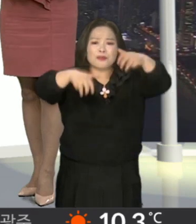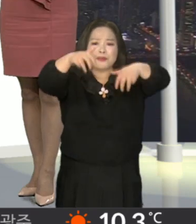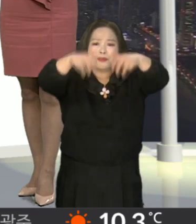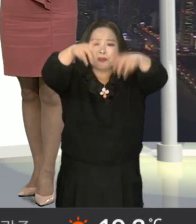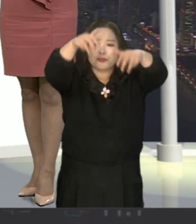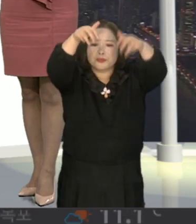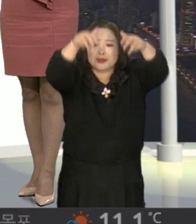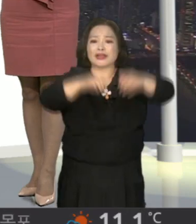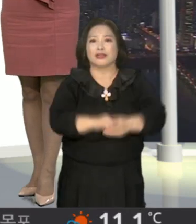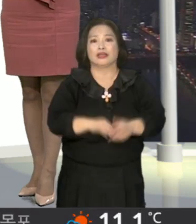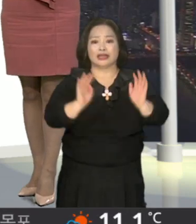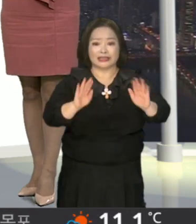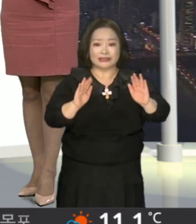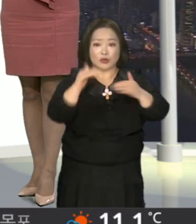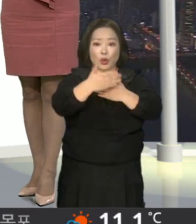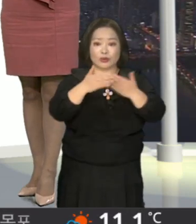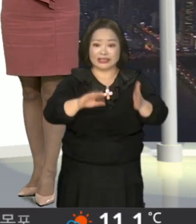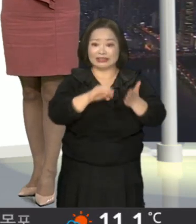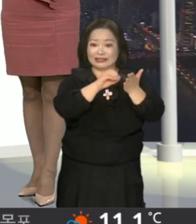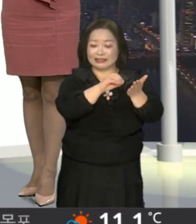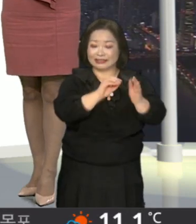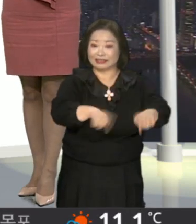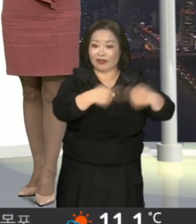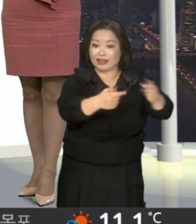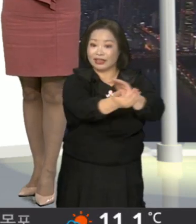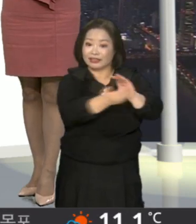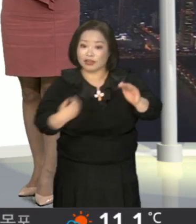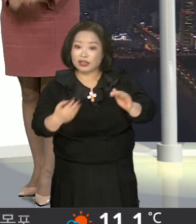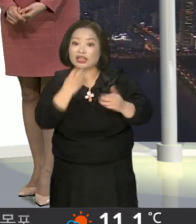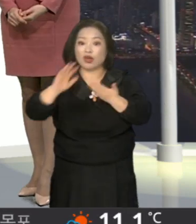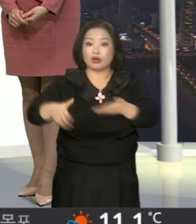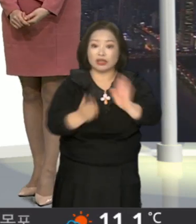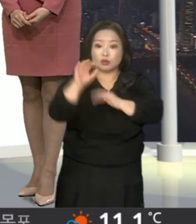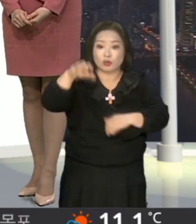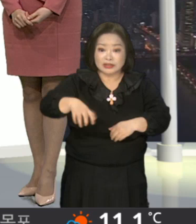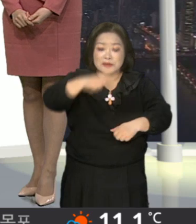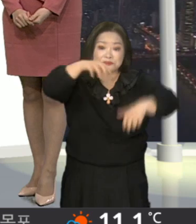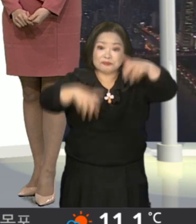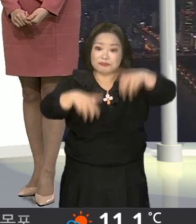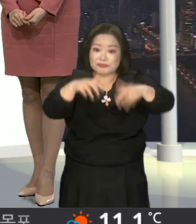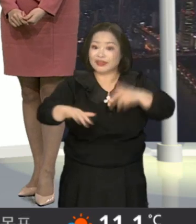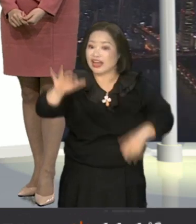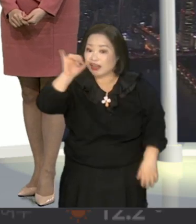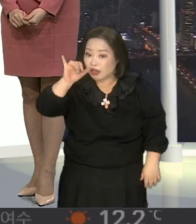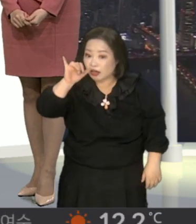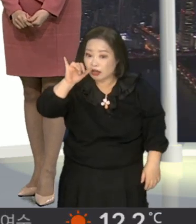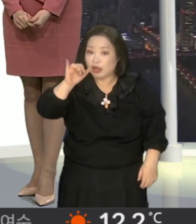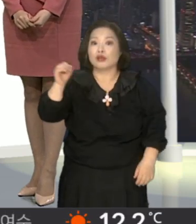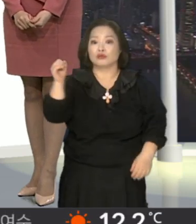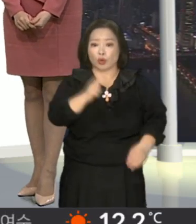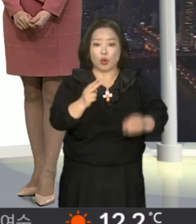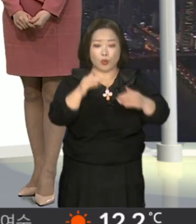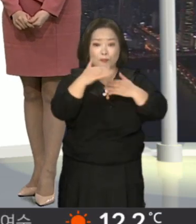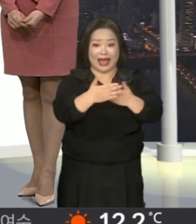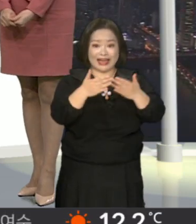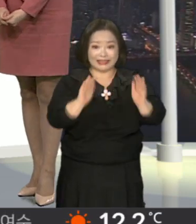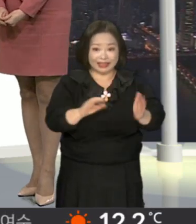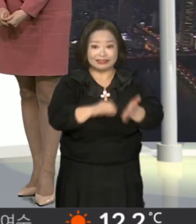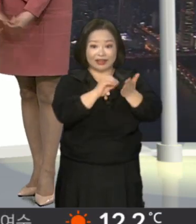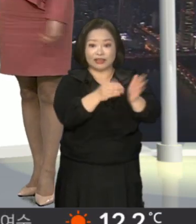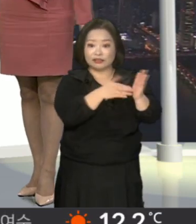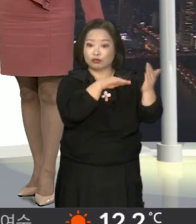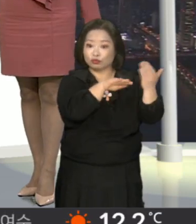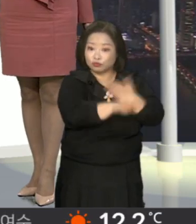우선 입실 전에는 일부 서해안과 경기 내륙에 비가 오는 곳이 있겠고요. 입실 후에 오전 중에